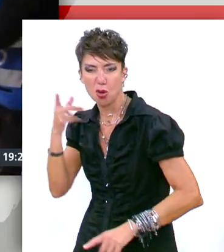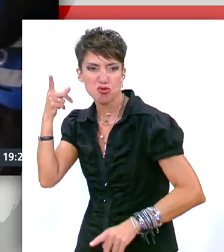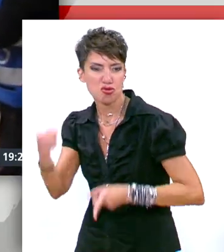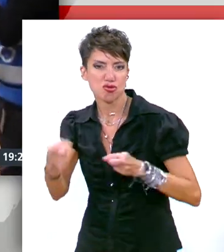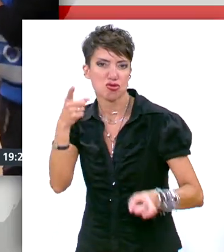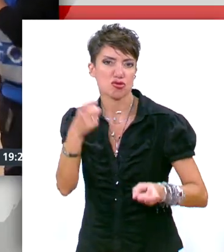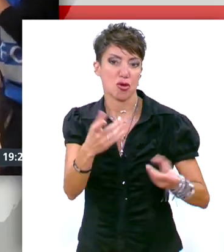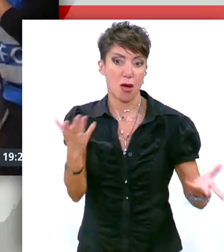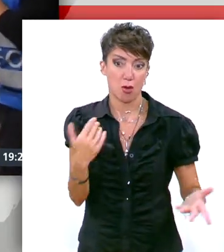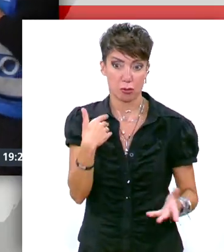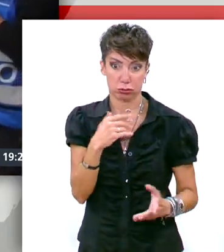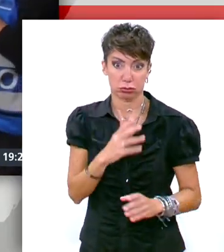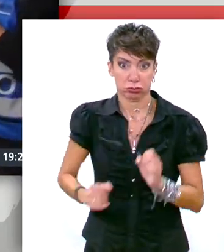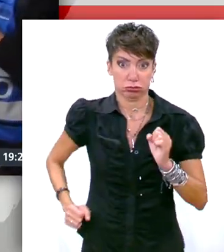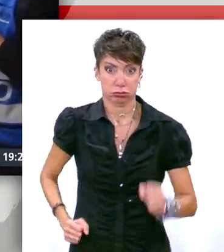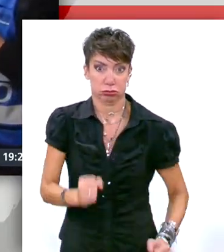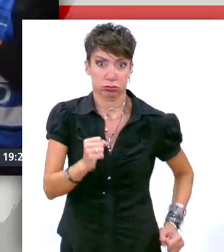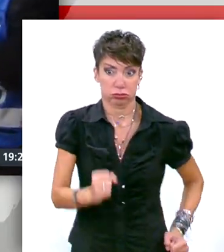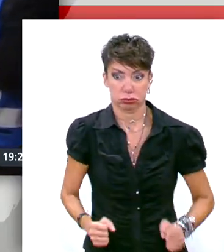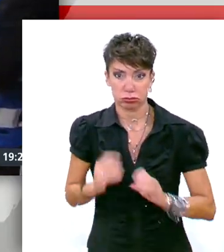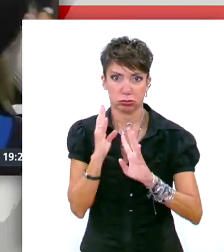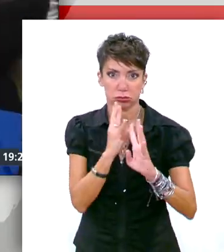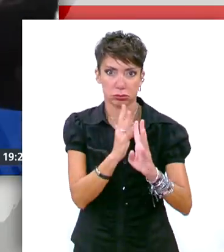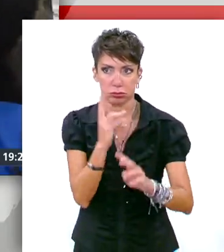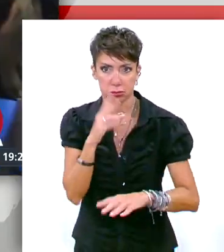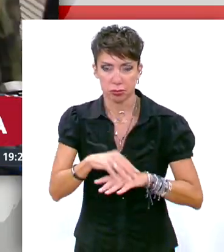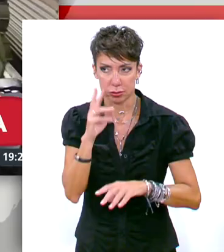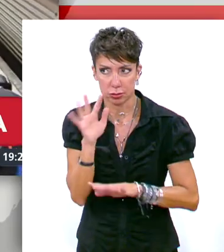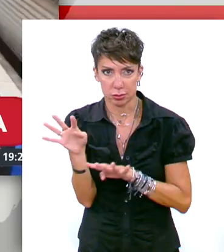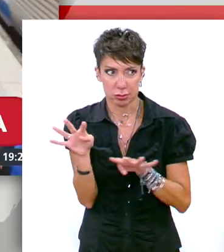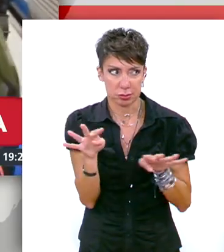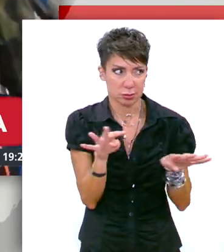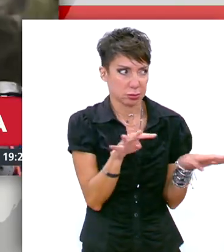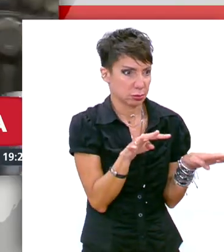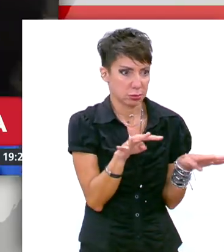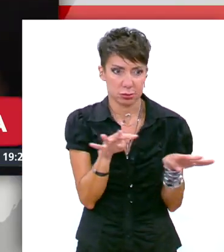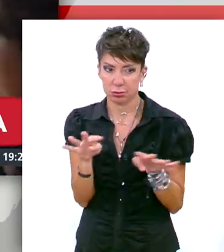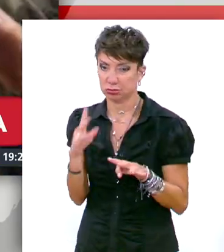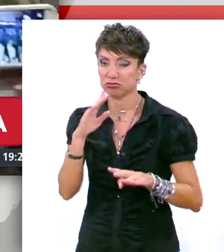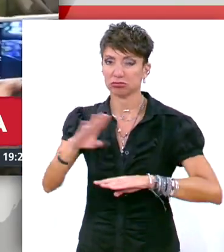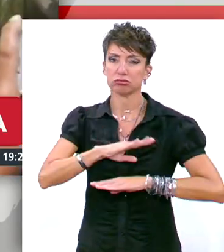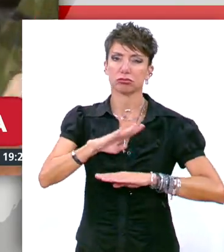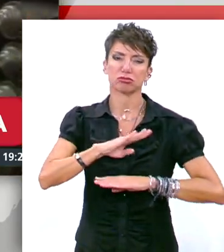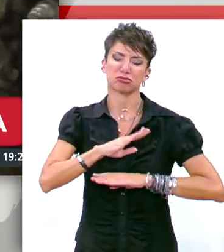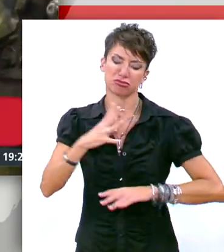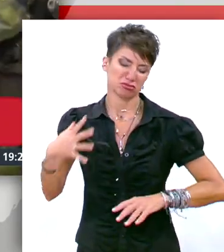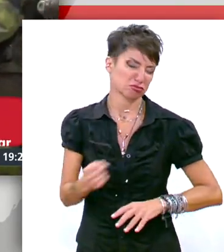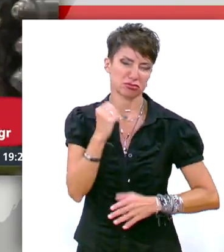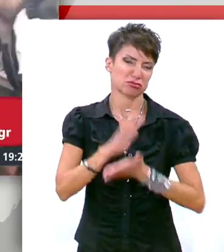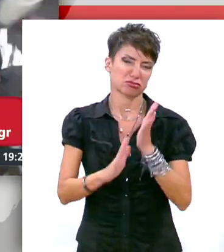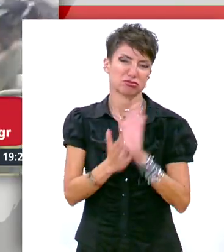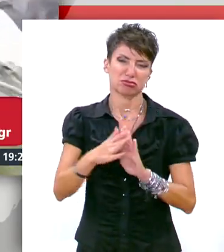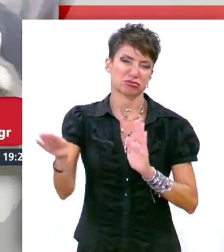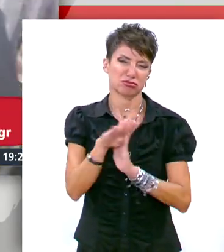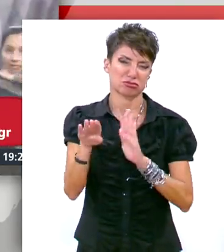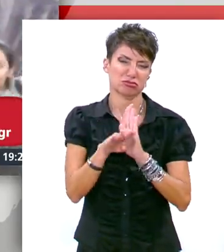Τέτοιες απίστευτες εικόνες θα αντικρίσουν σε λίγο οι Σουηδοί. Πάνοπλοι στρατιώτες στους δρόμους των πόλεων. Η εγκληματικότητα